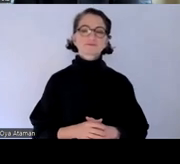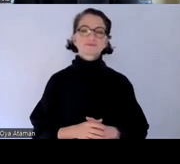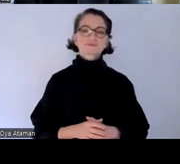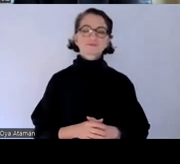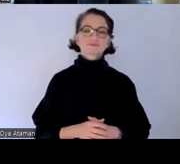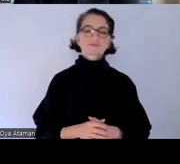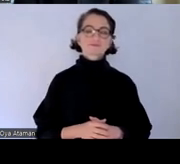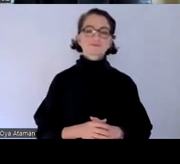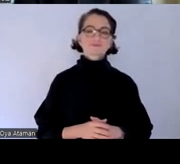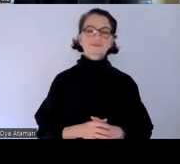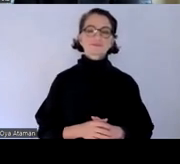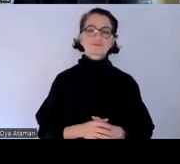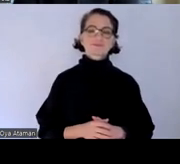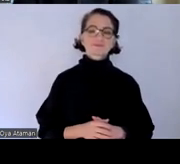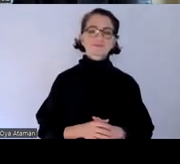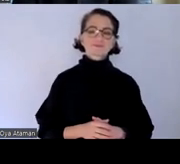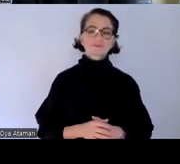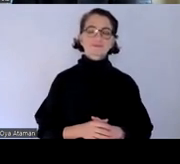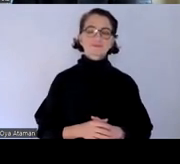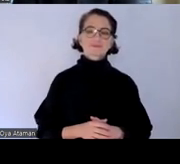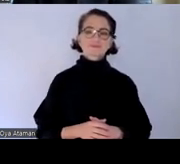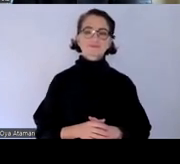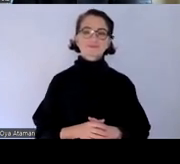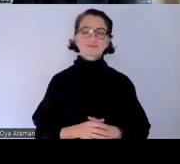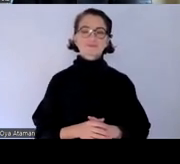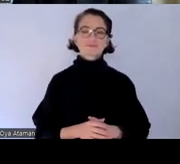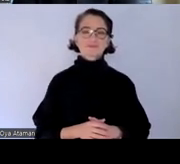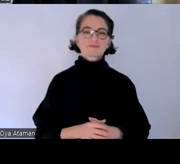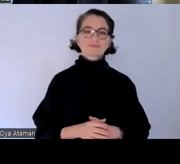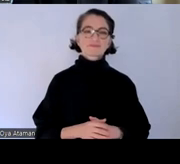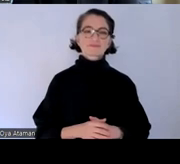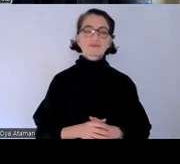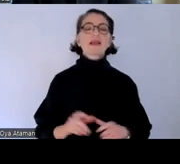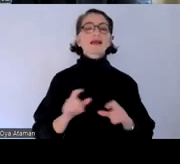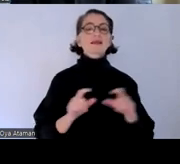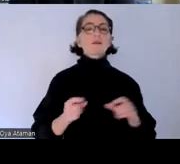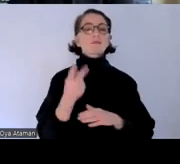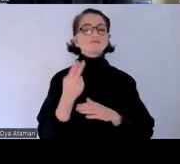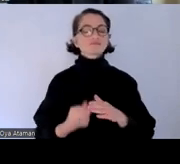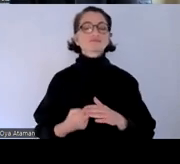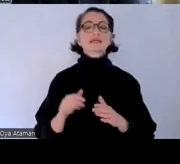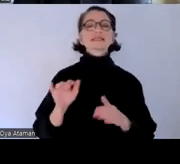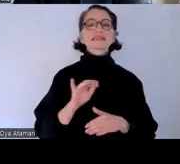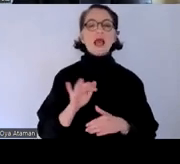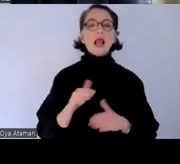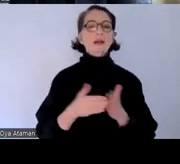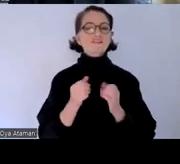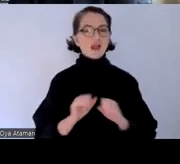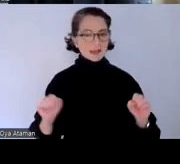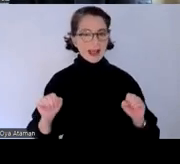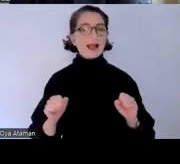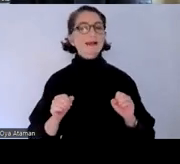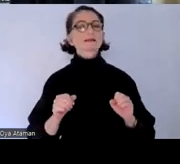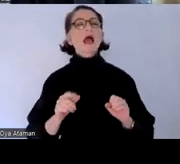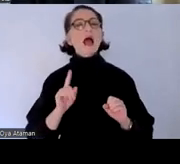behinderungen einsteigen und eben auch der digitalen barrierefreiheit vielleicht meinerseits noch mal kurz eine